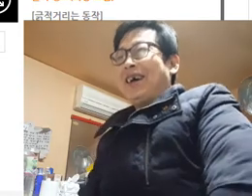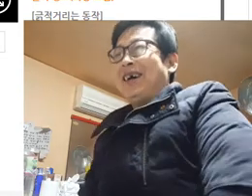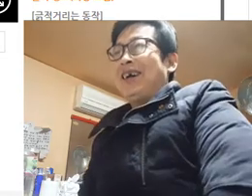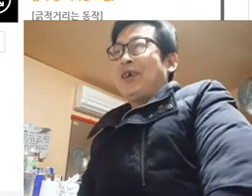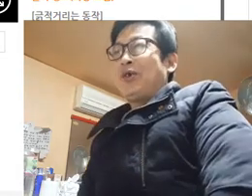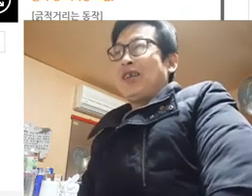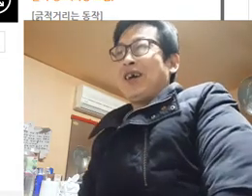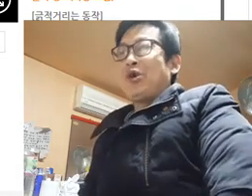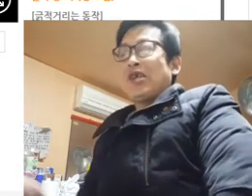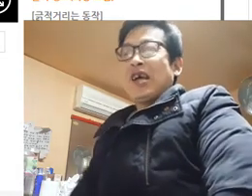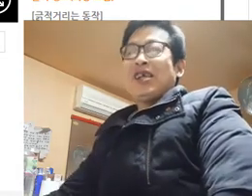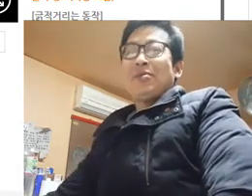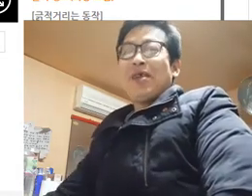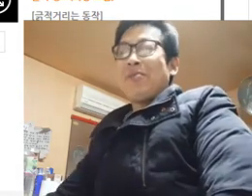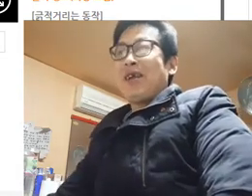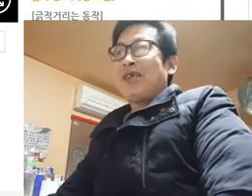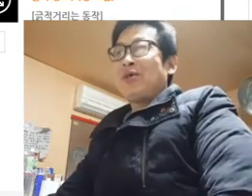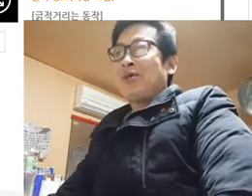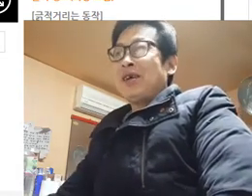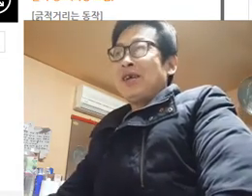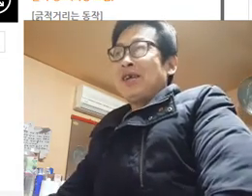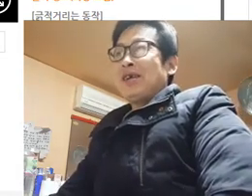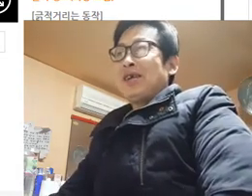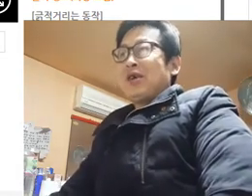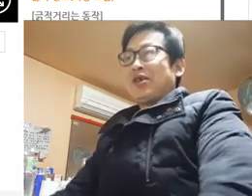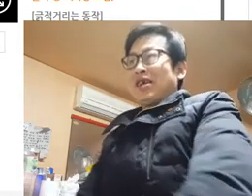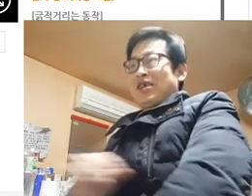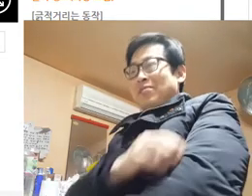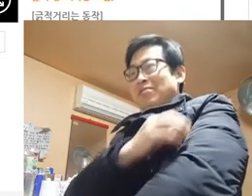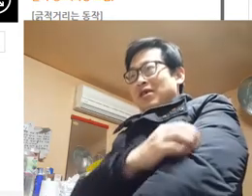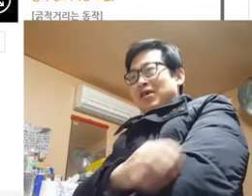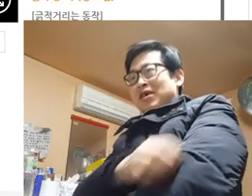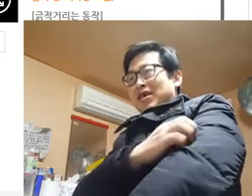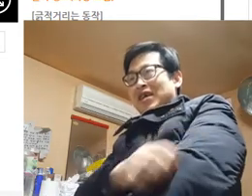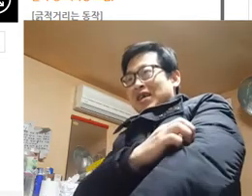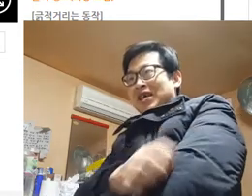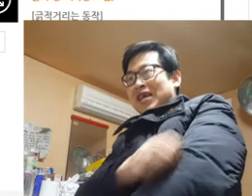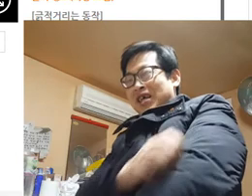귀찮다 귀차니즘 이란 말하죠 귀차니즘